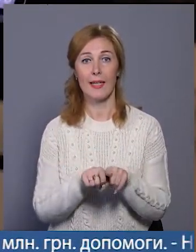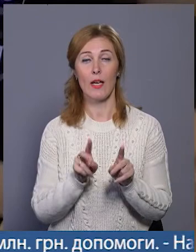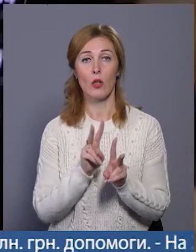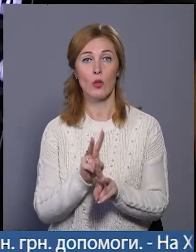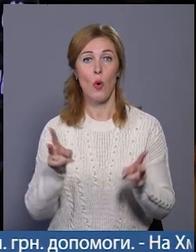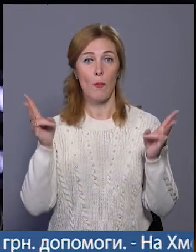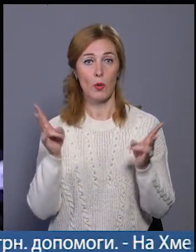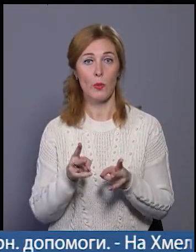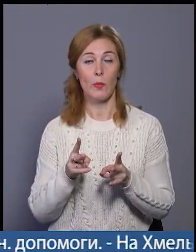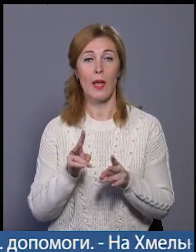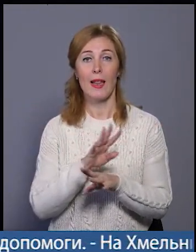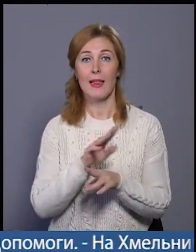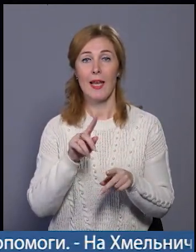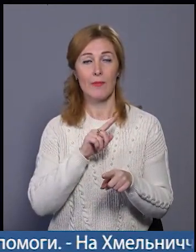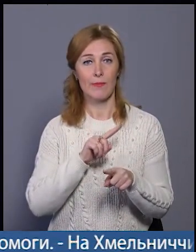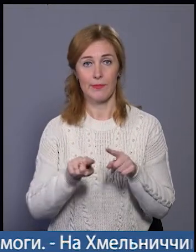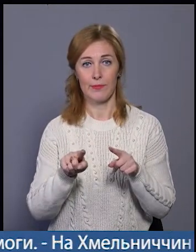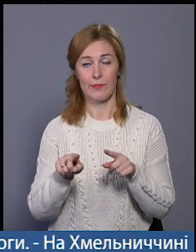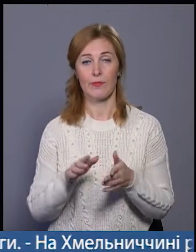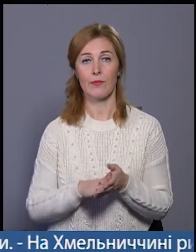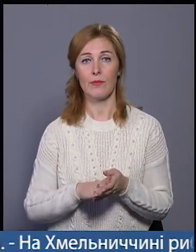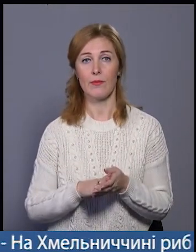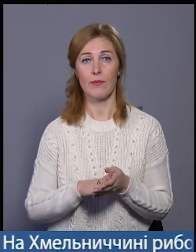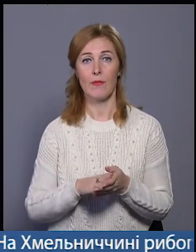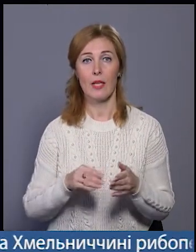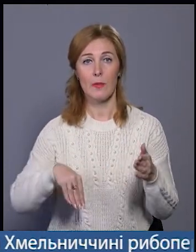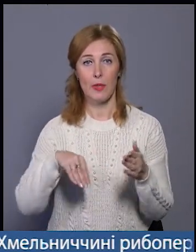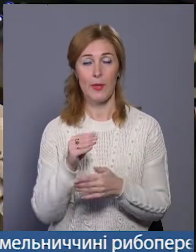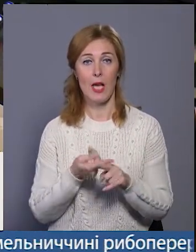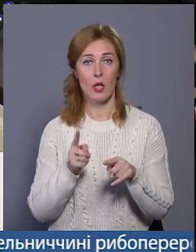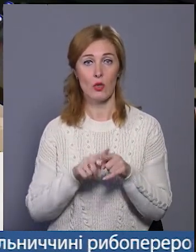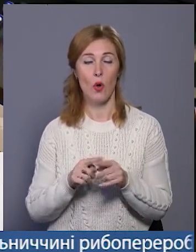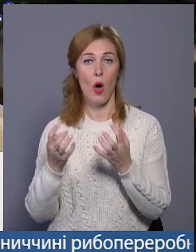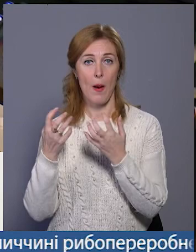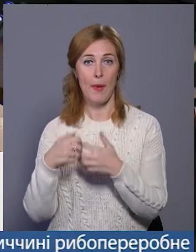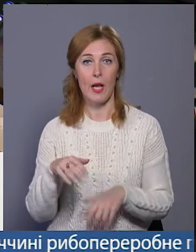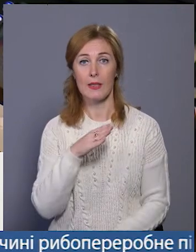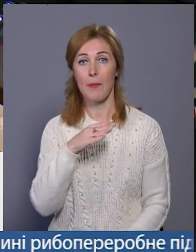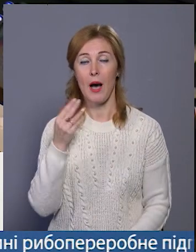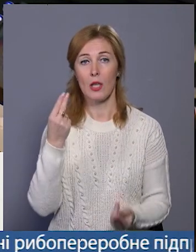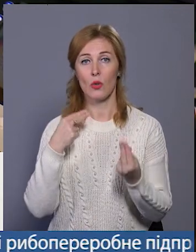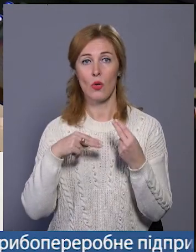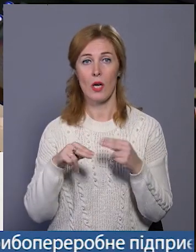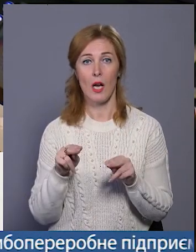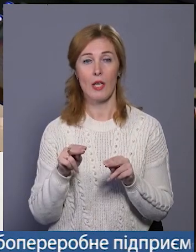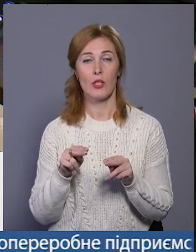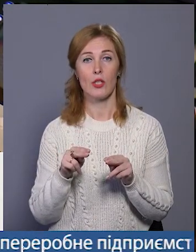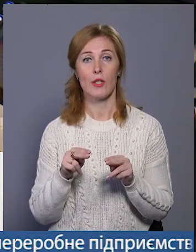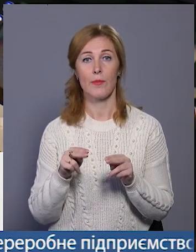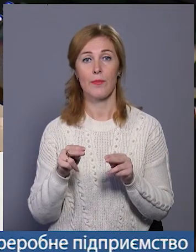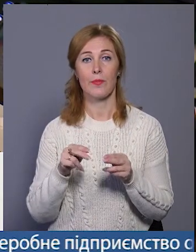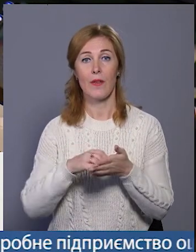проведення невідкладних лікувальних заходів. З придбанням цього апарату нам буде набагато краще виставляти